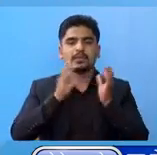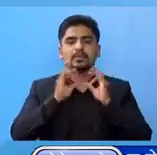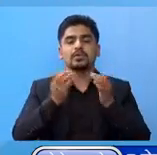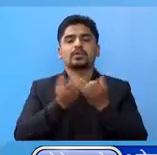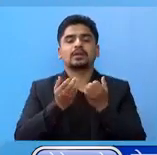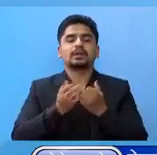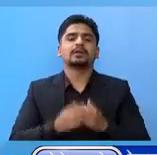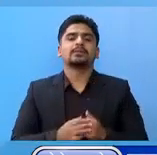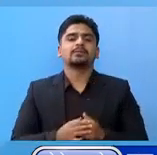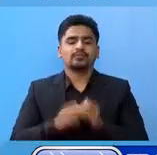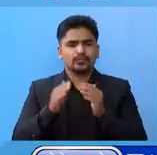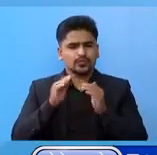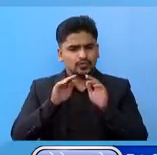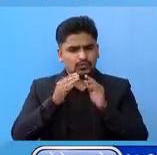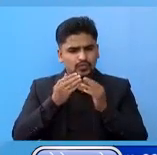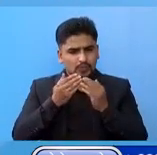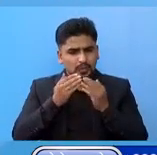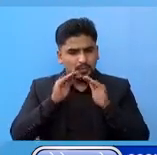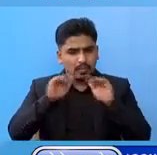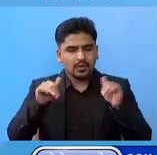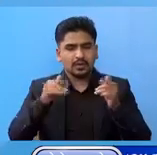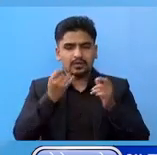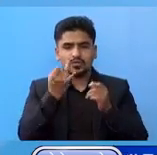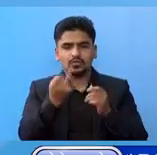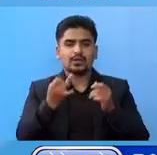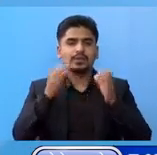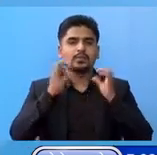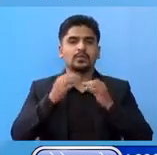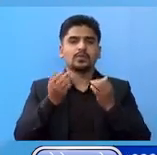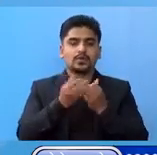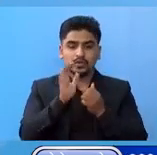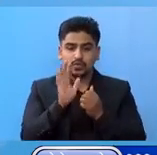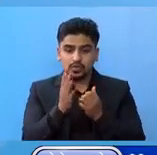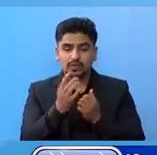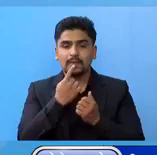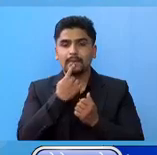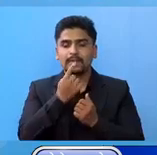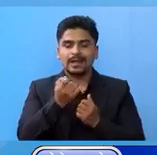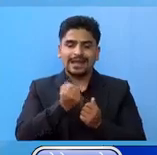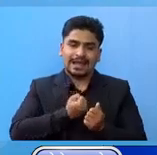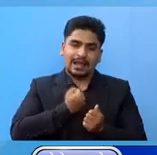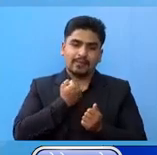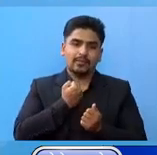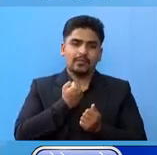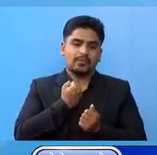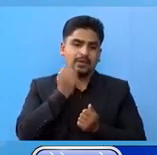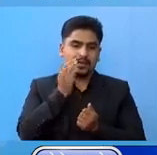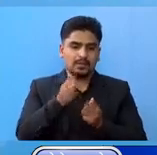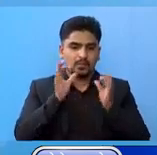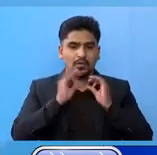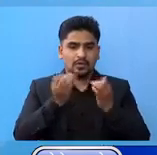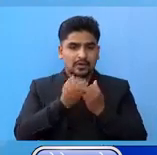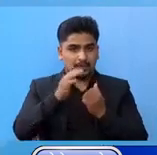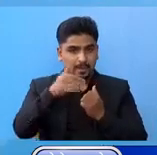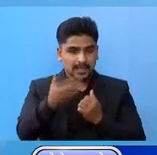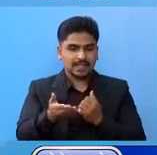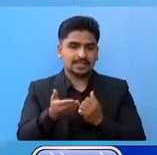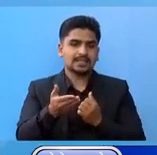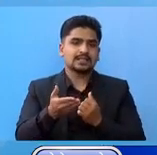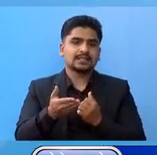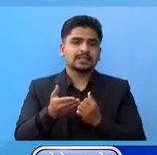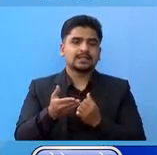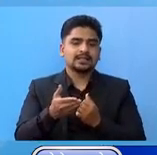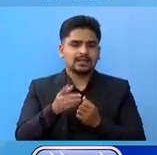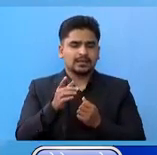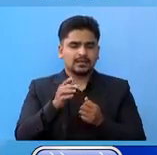गर्ने। छुट्टे ही सवचाले को प्रियोक गर्ने। एदी छाइनवने आफुले प्रियोक गरी सक्के पची,